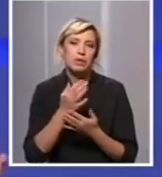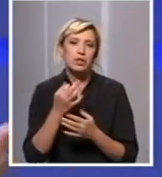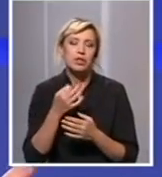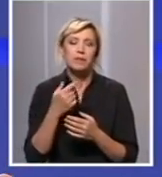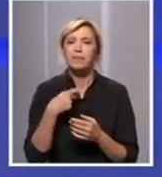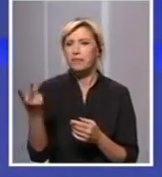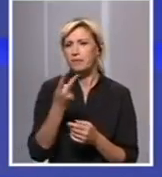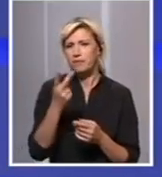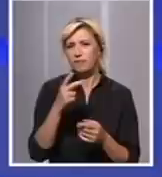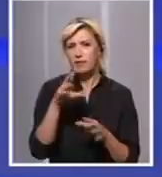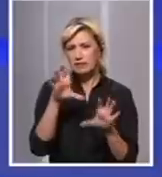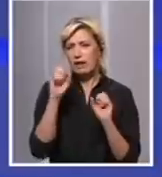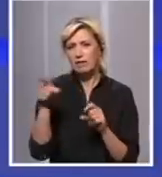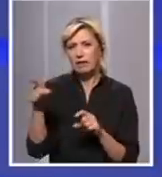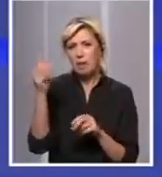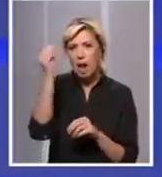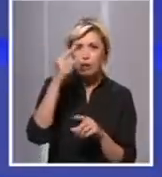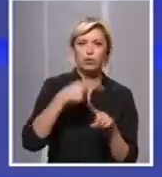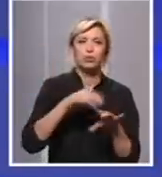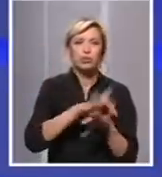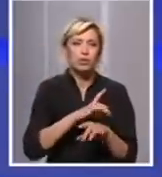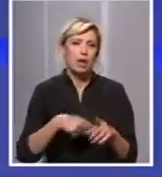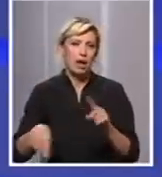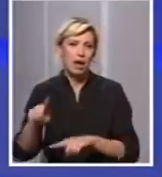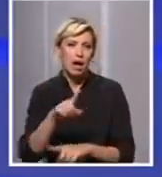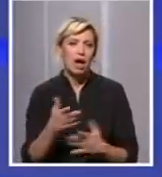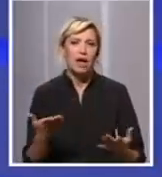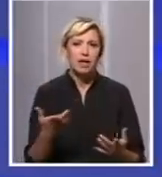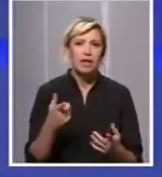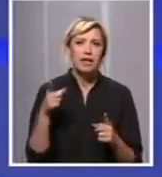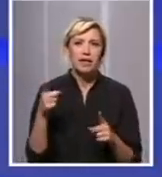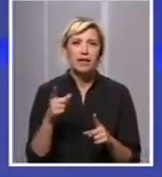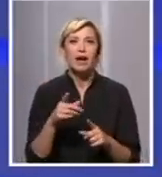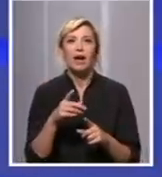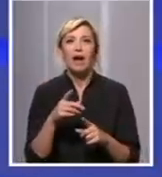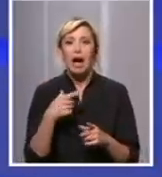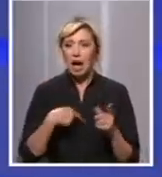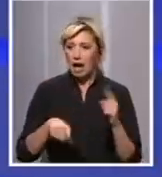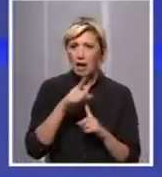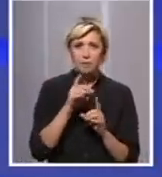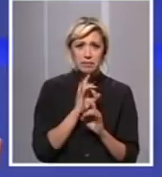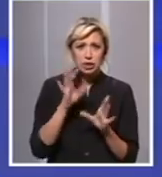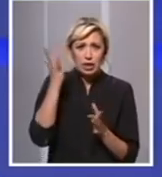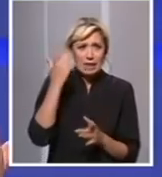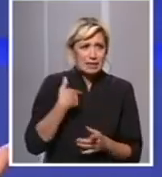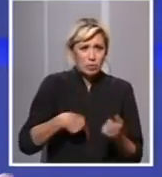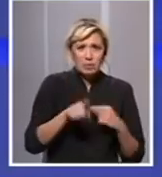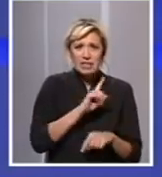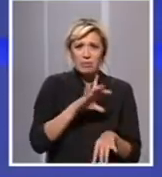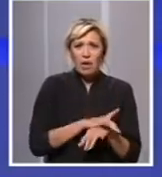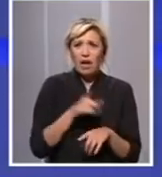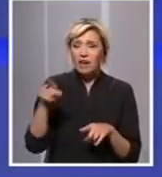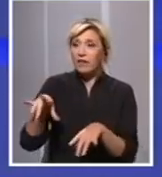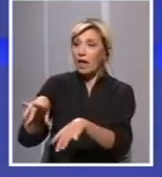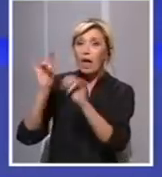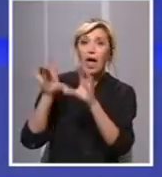i lekari, i ja to razumem. A šta onda kažete nama, lajcima, nama koji nismo lekari sad, kad vi otkrivate neke nove stvari